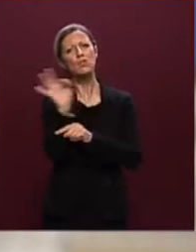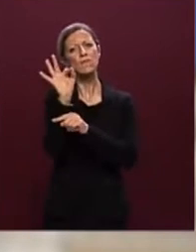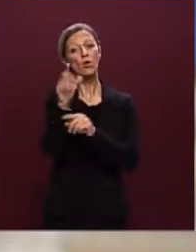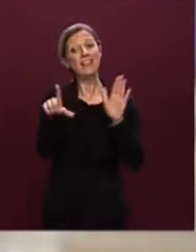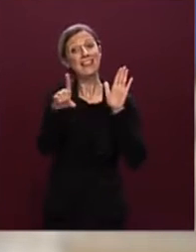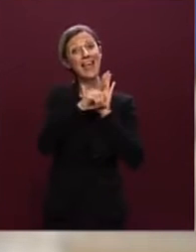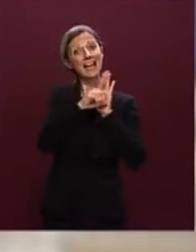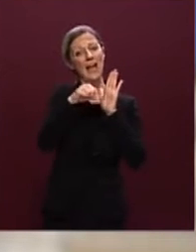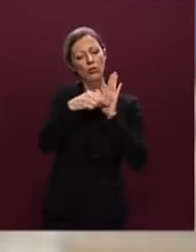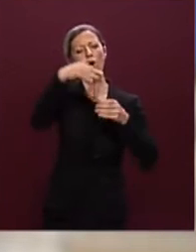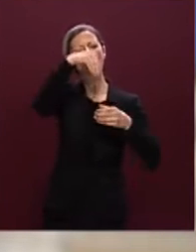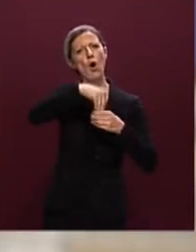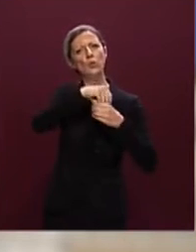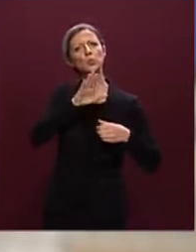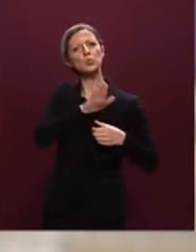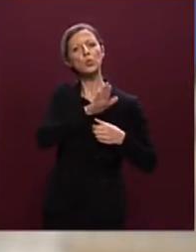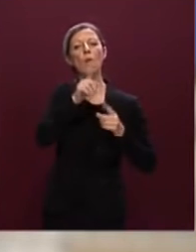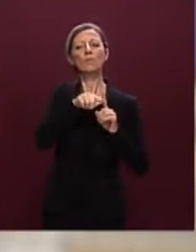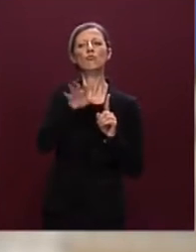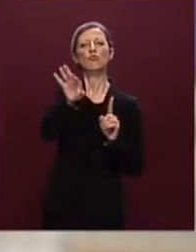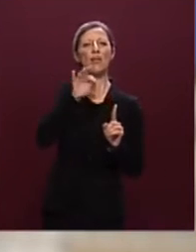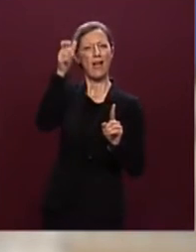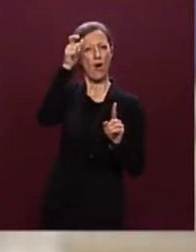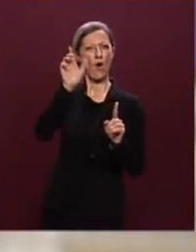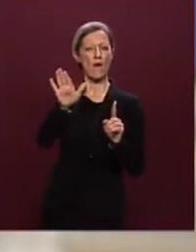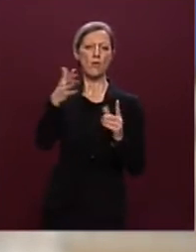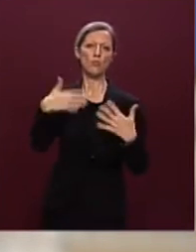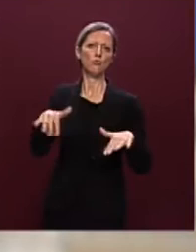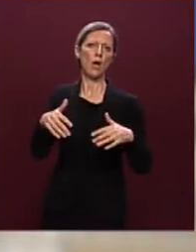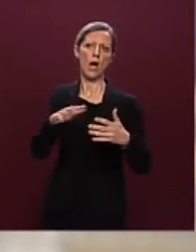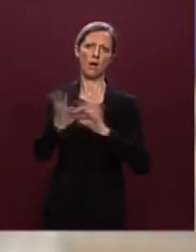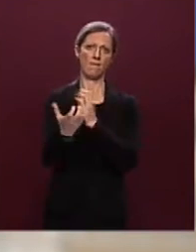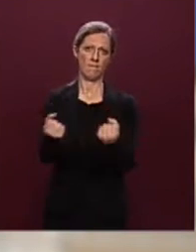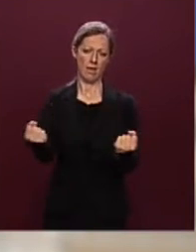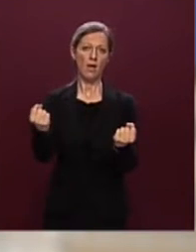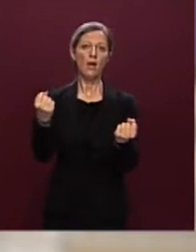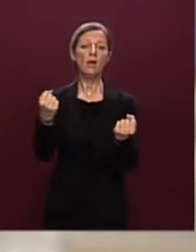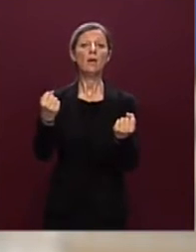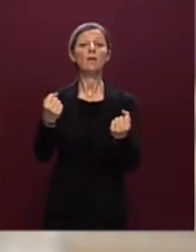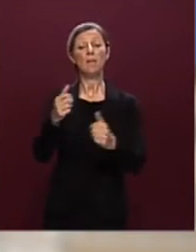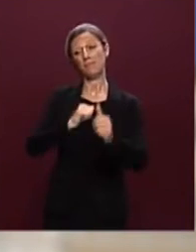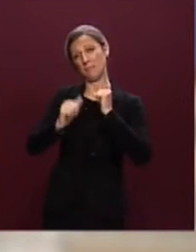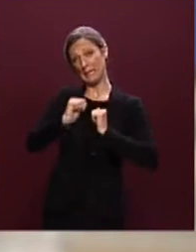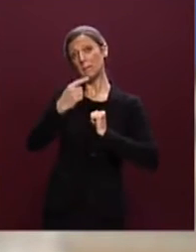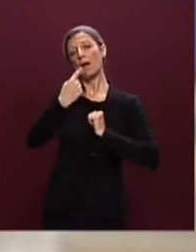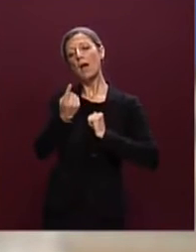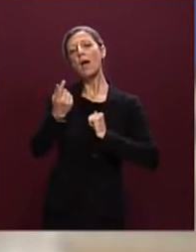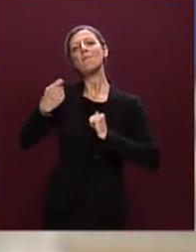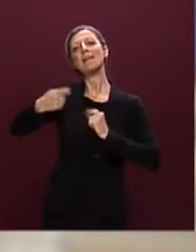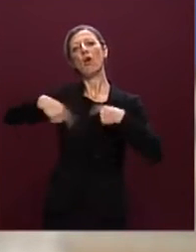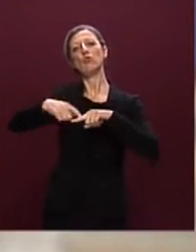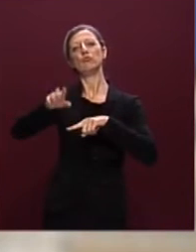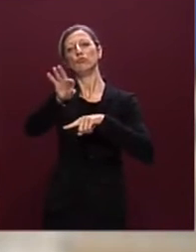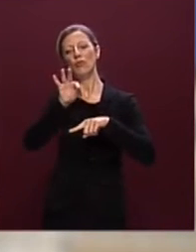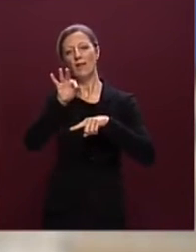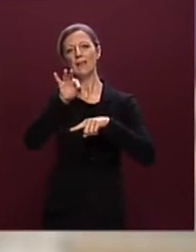questo decreto e anche e soprattutto ad una scelta che il Governo ha messo in campo in via preliminare con la scelta del Presidente del Consiglio di individuare